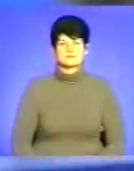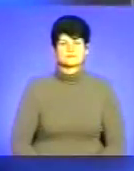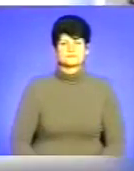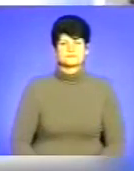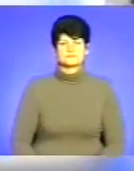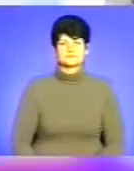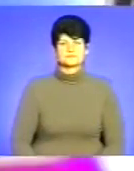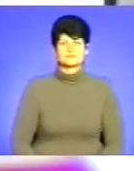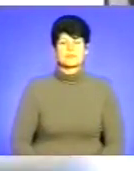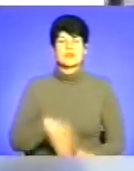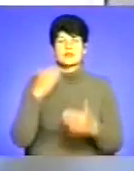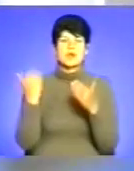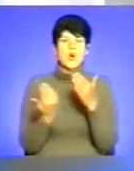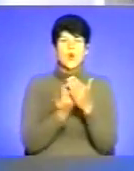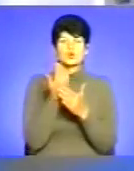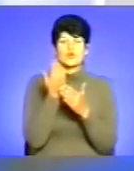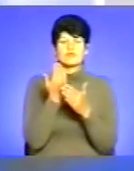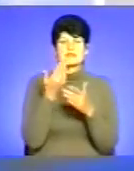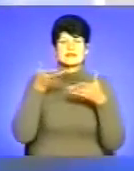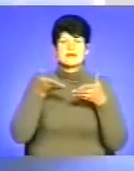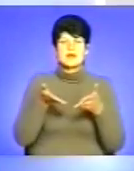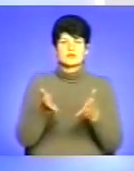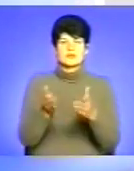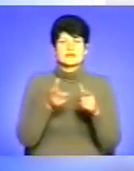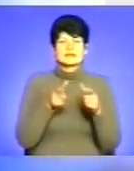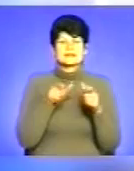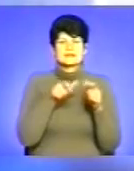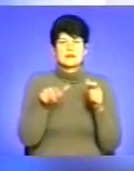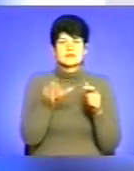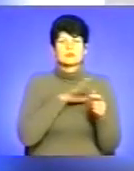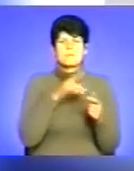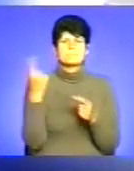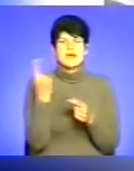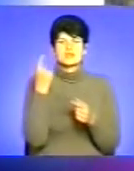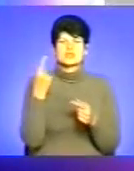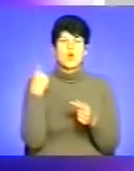На оновленій картинговій трасі у Тернополі відбулися перші обласні змагання